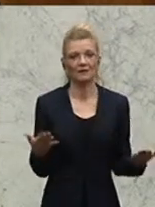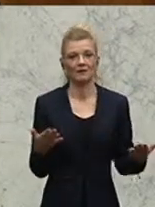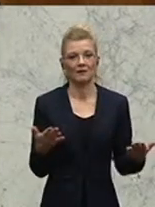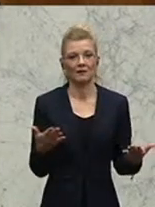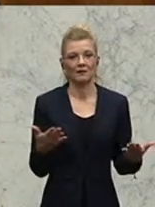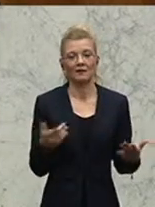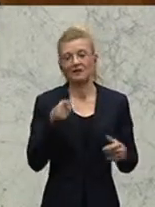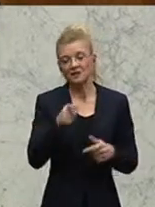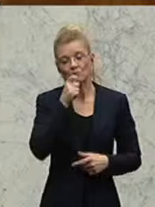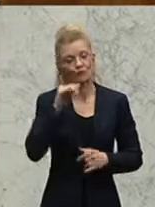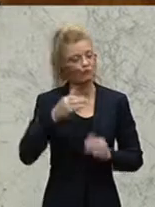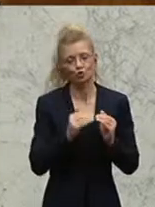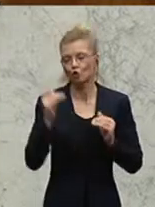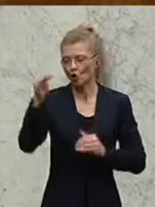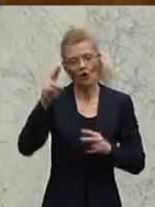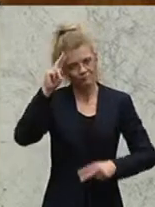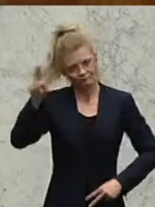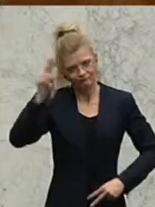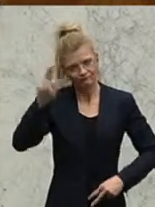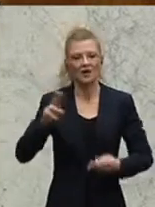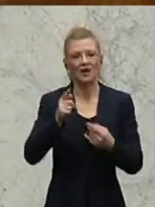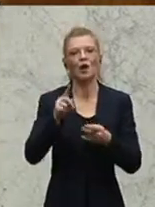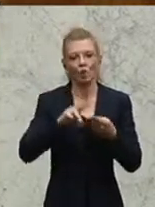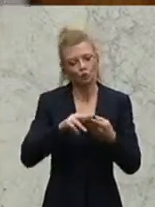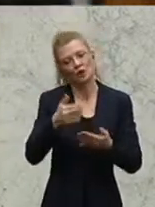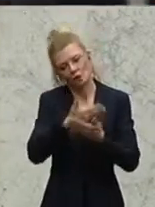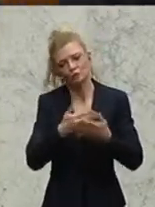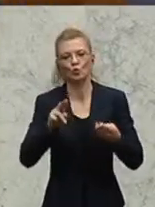in der Anerkennung, in der Ausbildung und in der Wertschätzung.